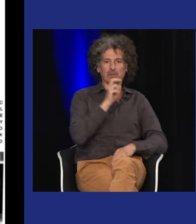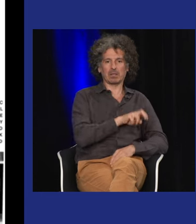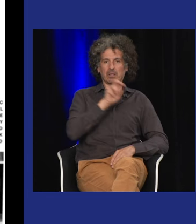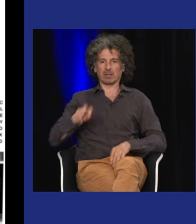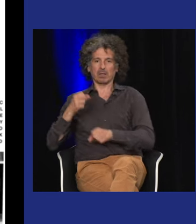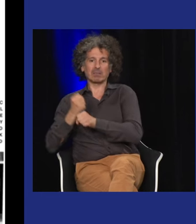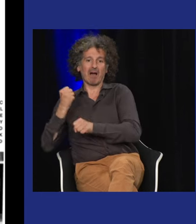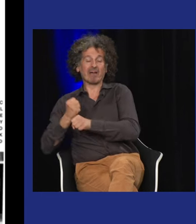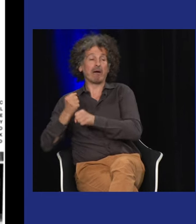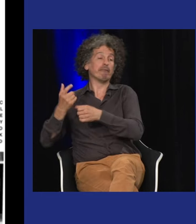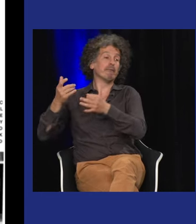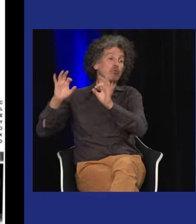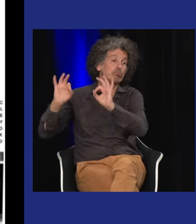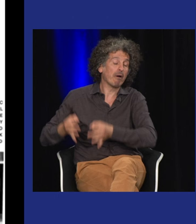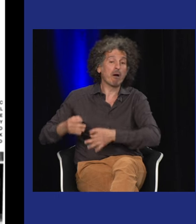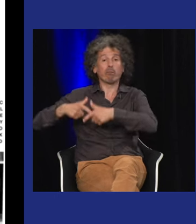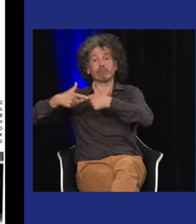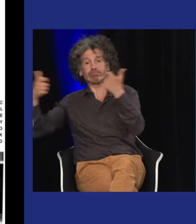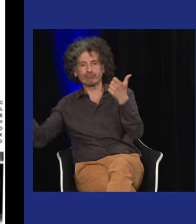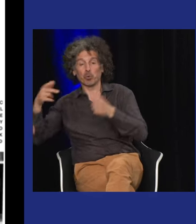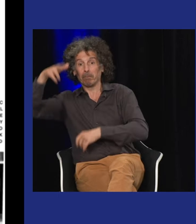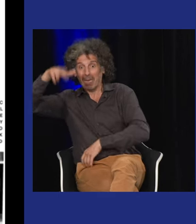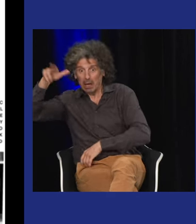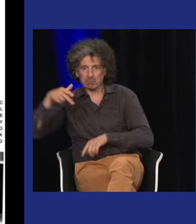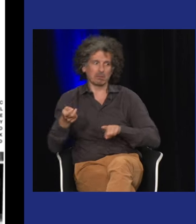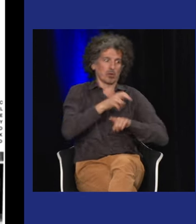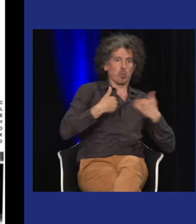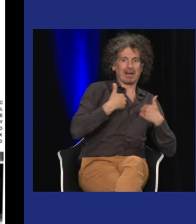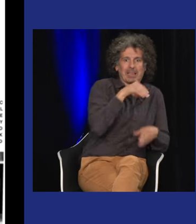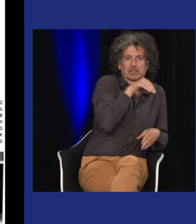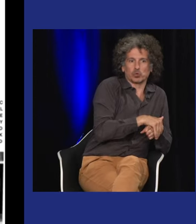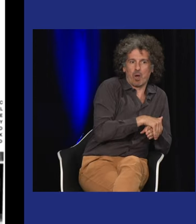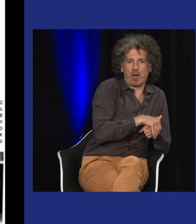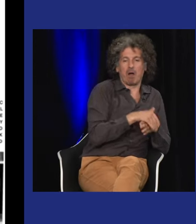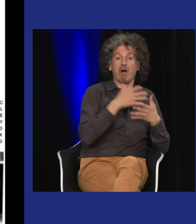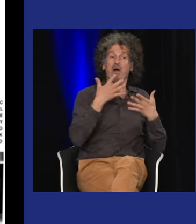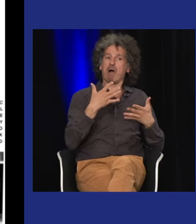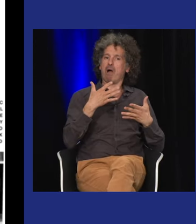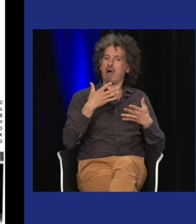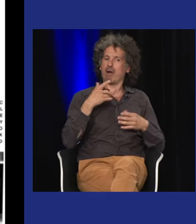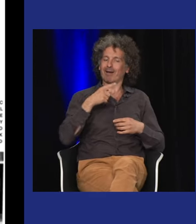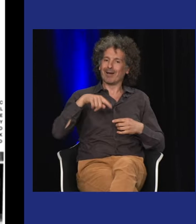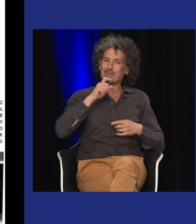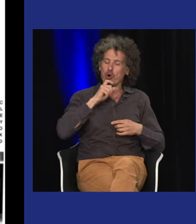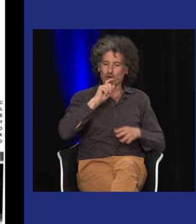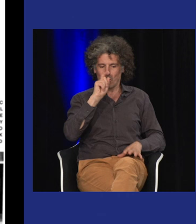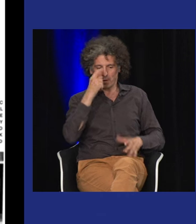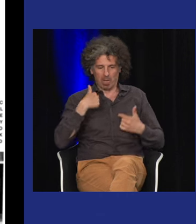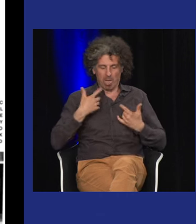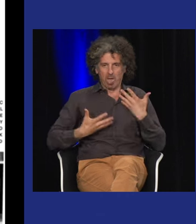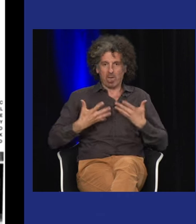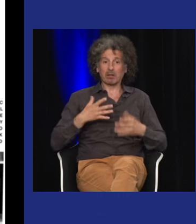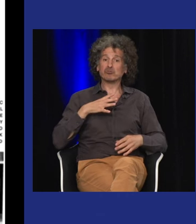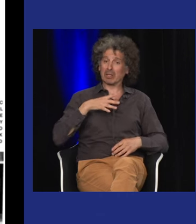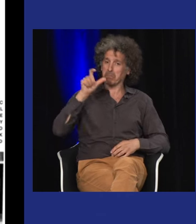il y avait souvent on avait souvent deux métiers on travaillait en tant que comptable peintre etc et on jouait on était